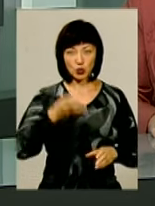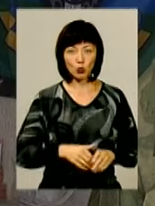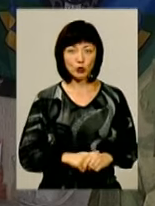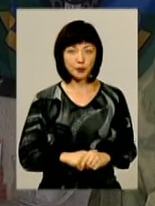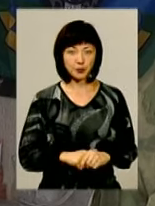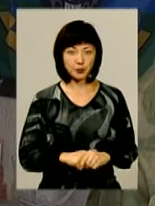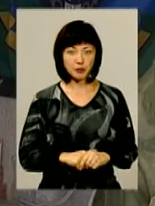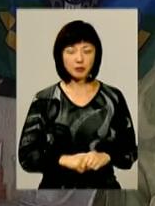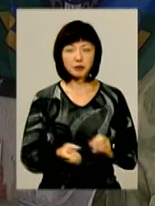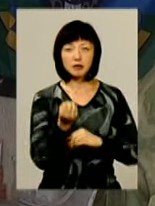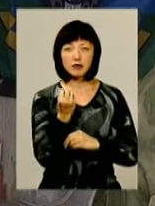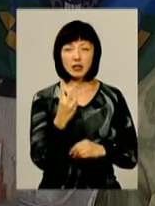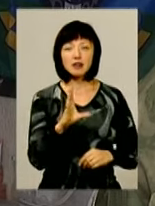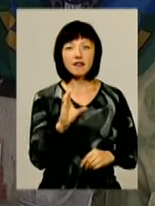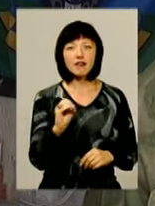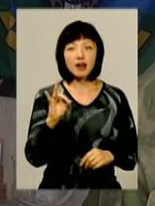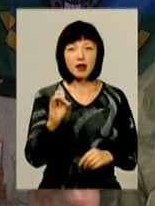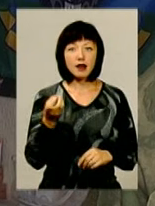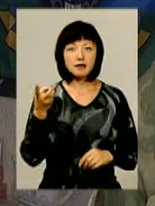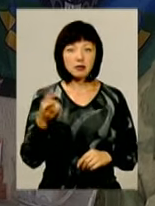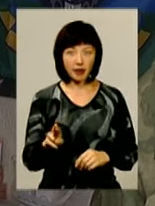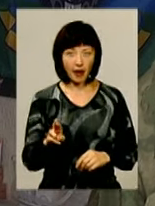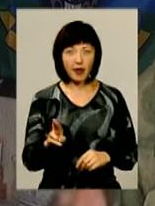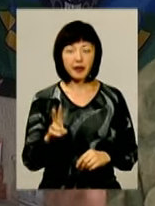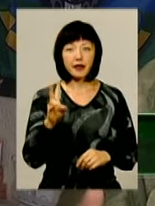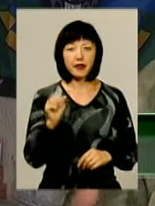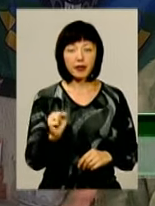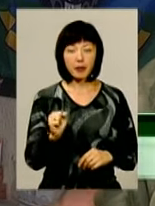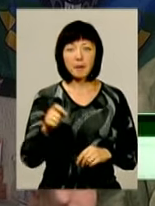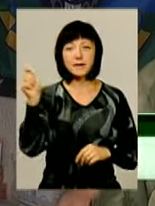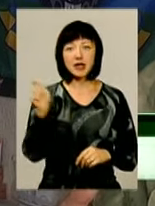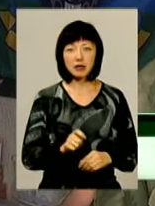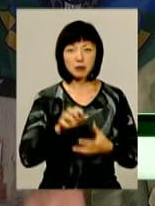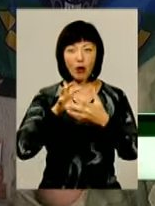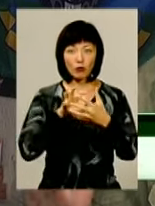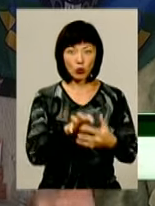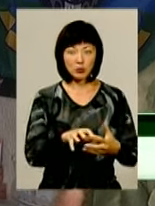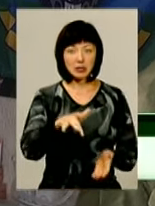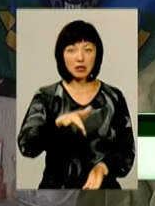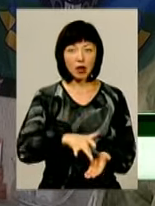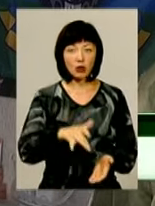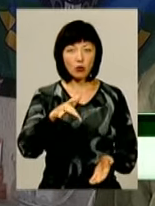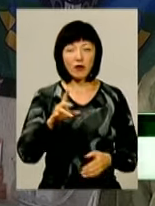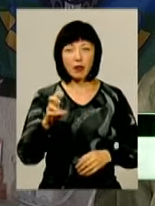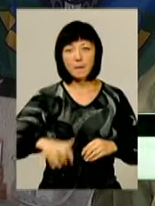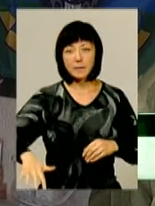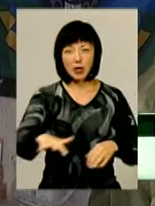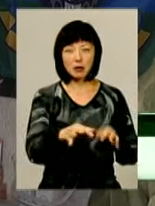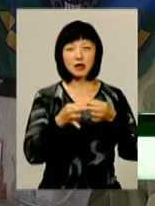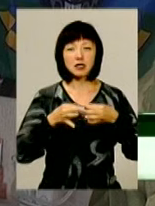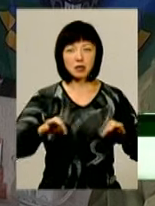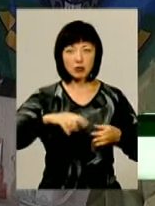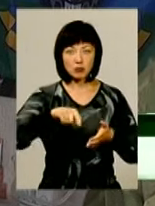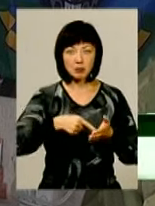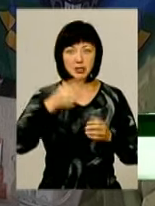12 вересня приїдемо автобусом, централізовано на Майдан Незалежності